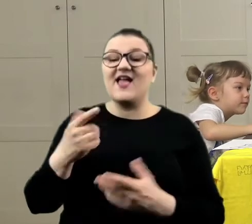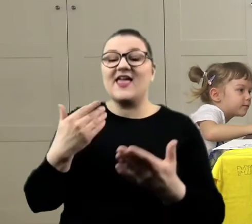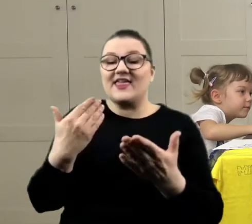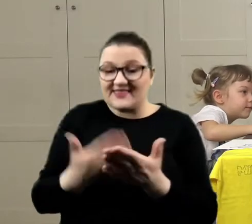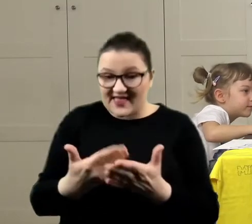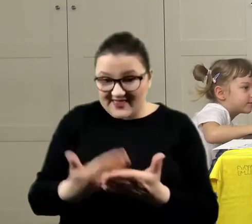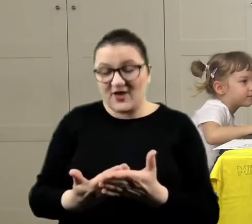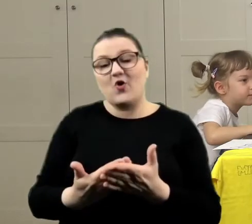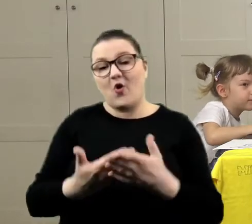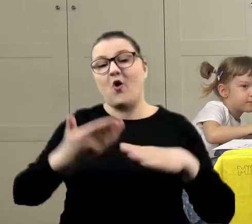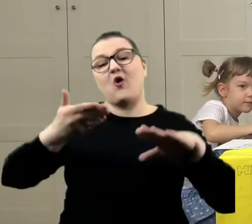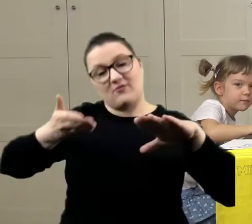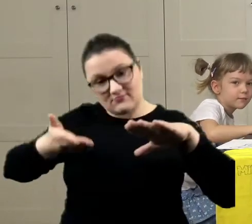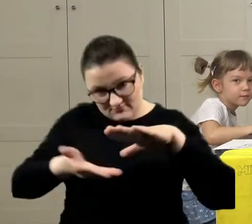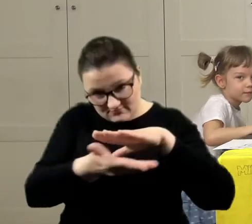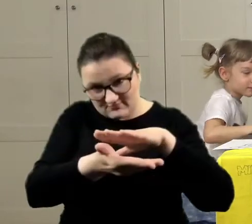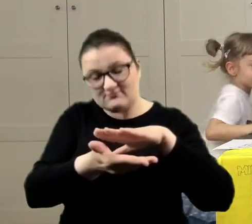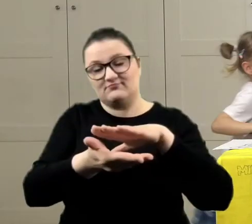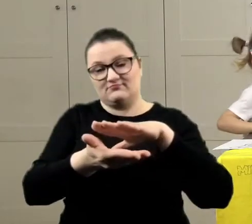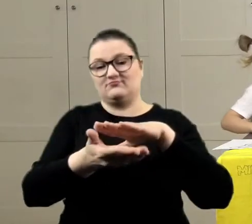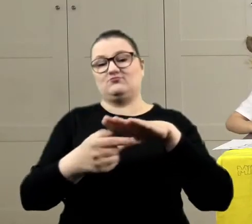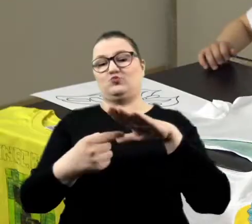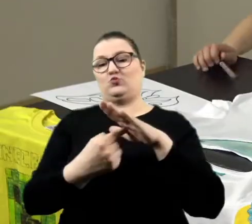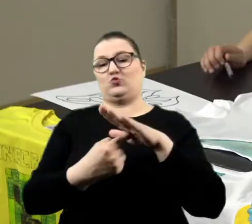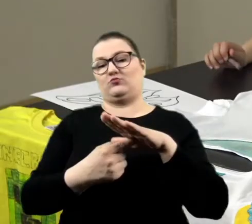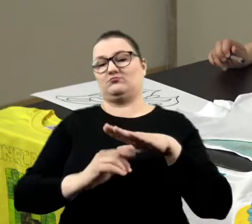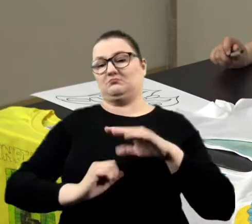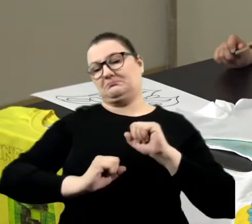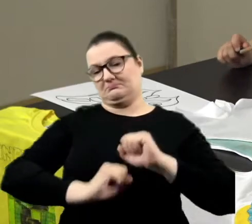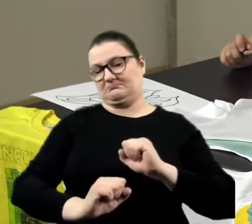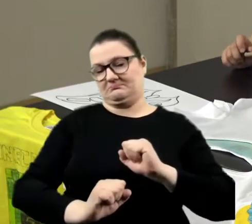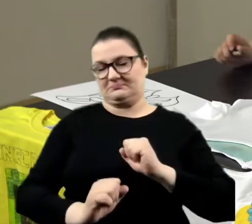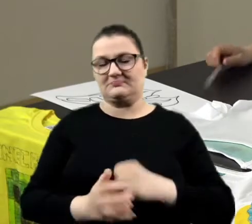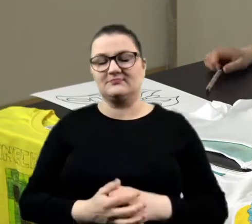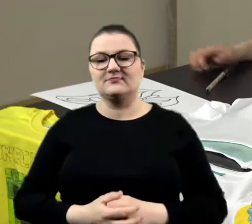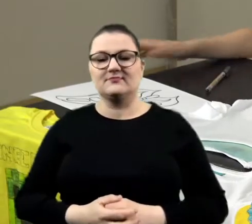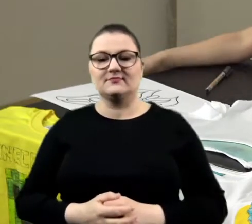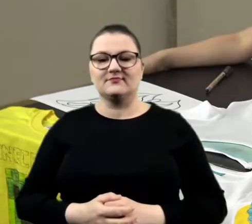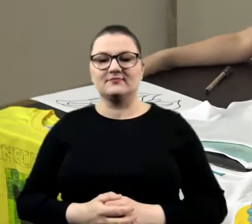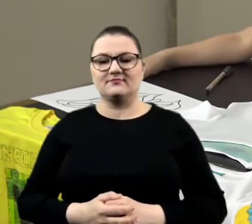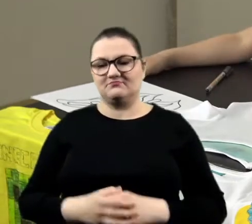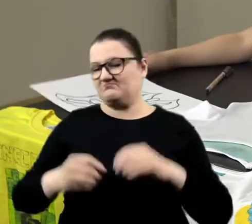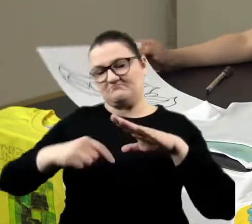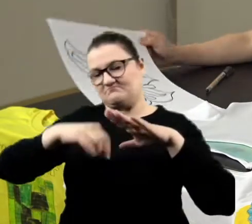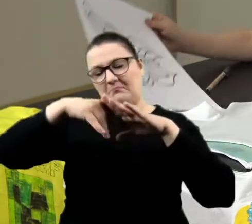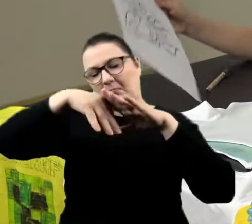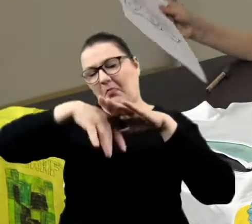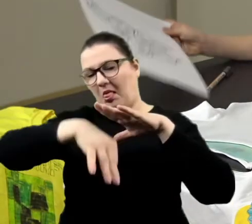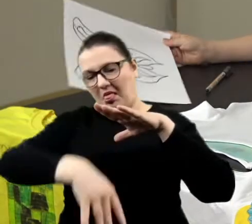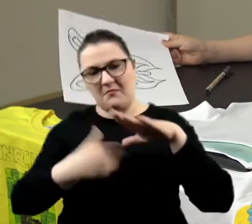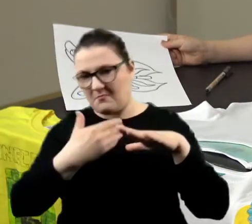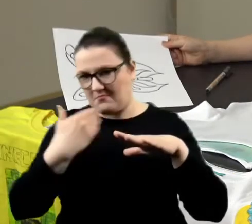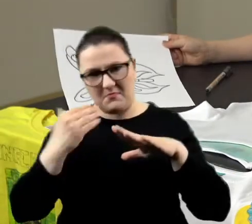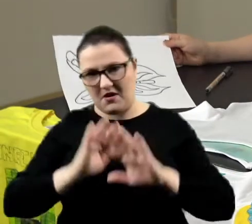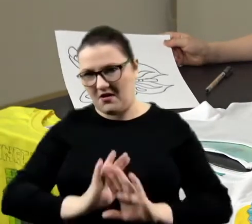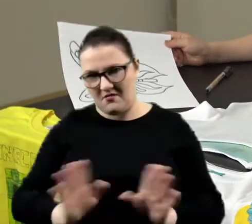robimy tą podkładkę, wsadzamy w środeczek i teraz nam tutaj nic nie